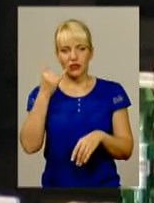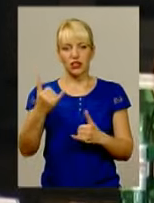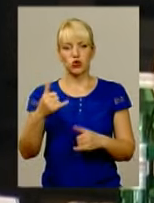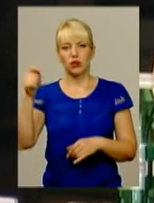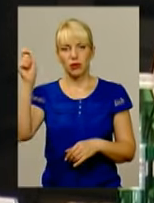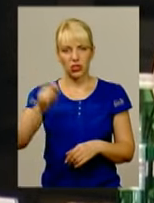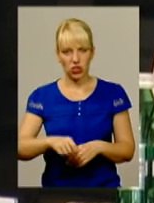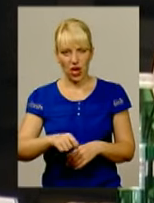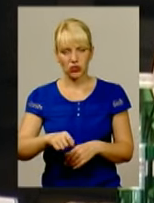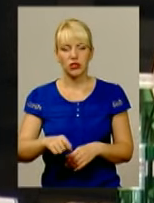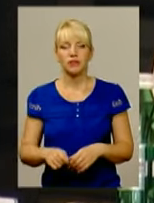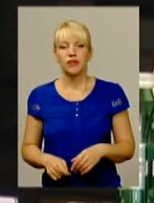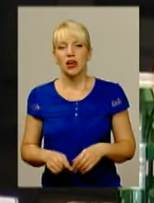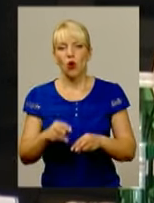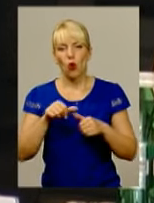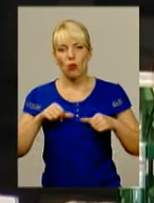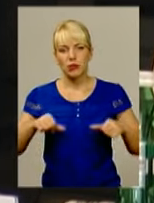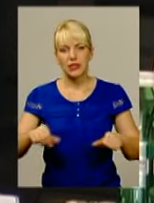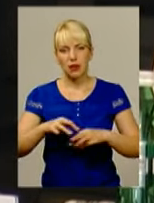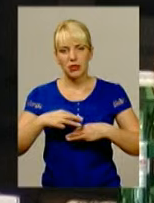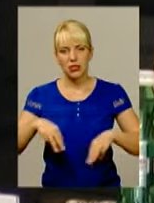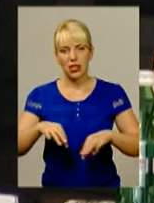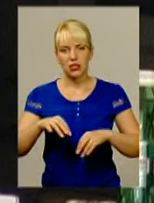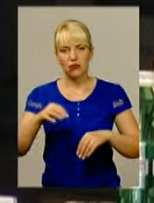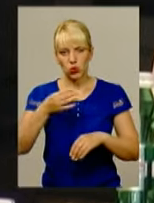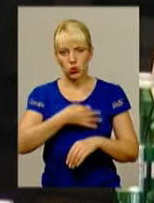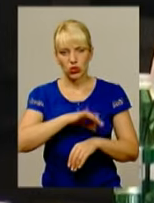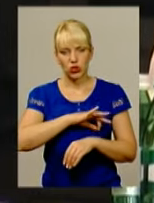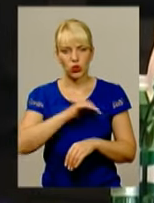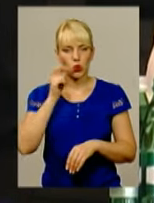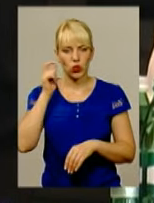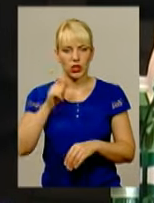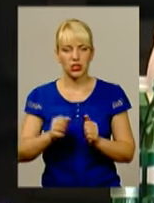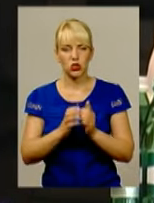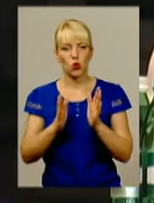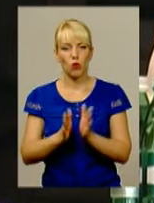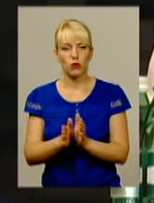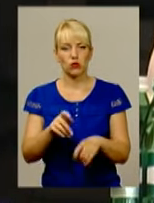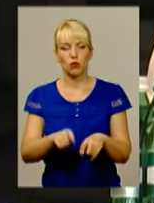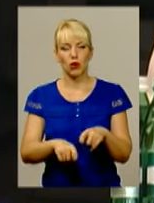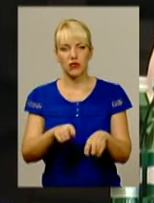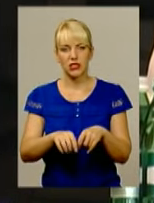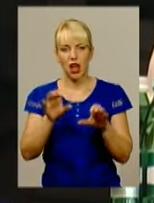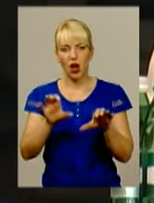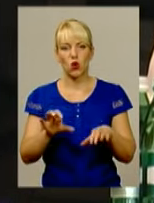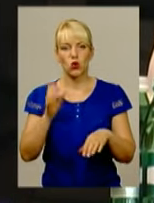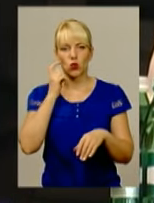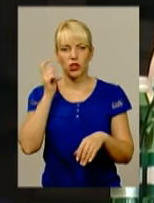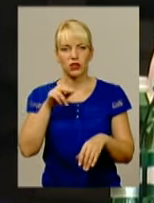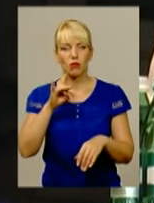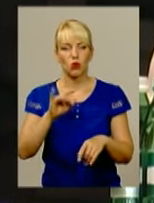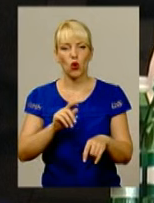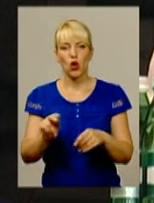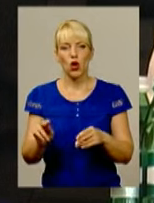комісія, Міністерство юстиції України з комплексною перевіркою закону України про люстрацію